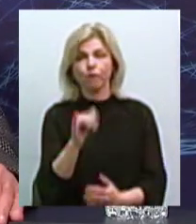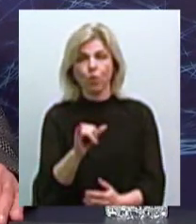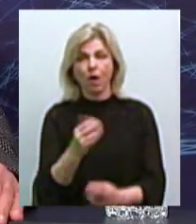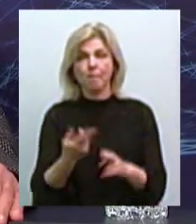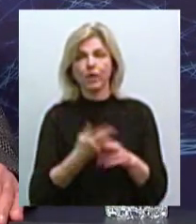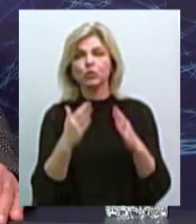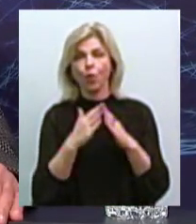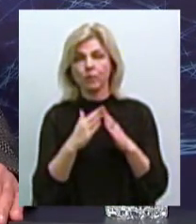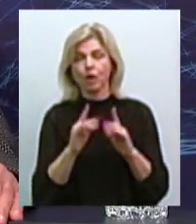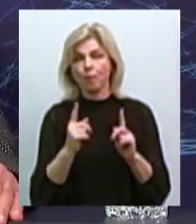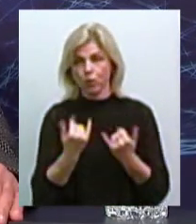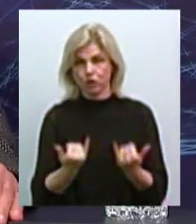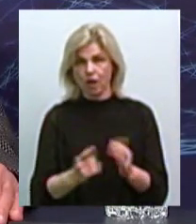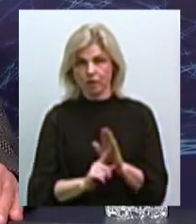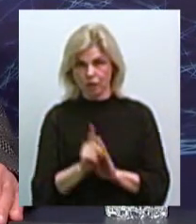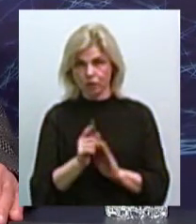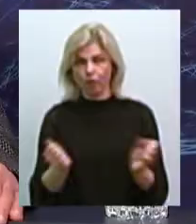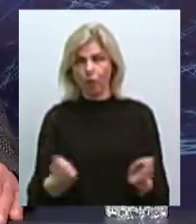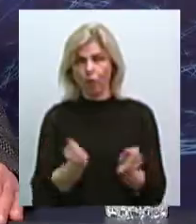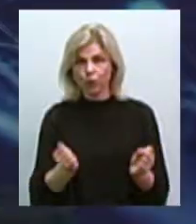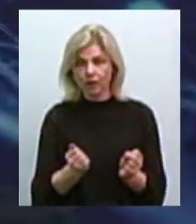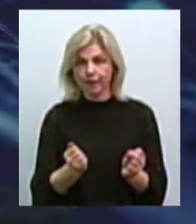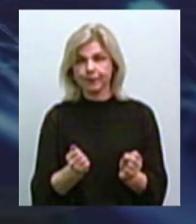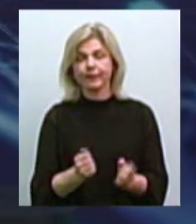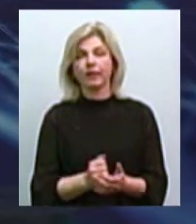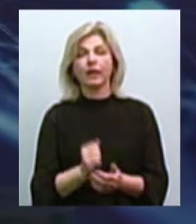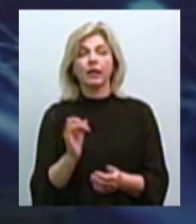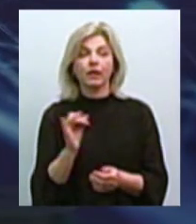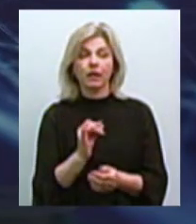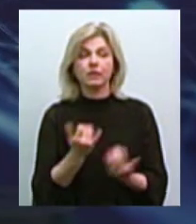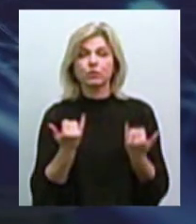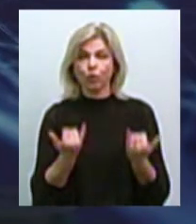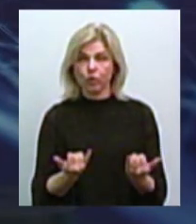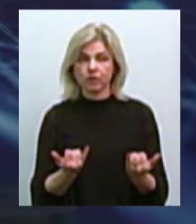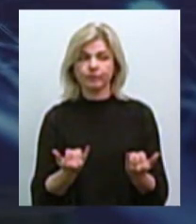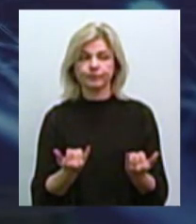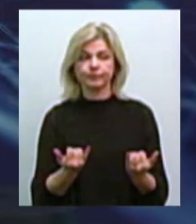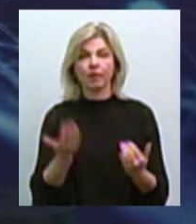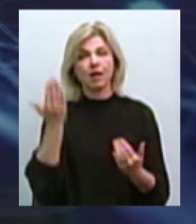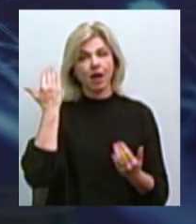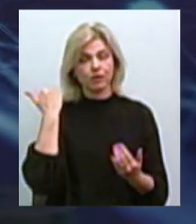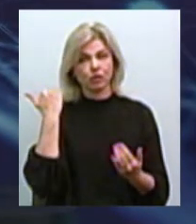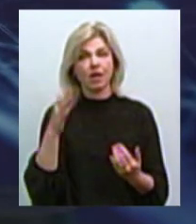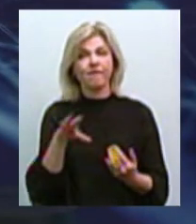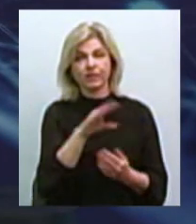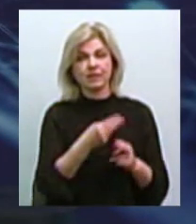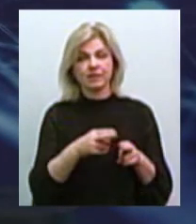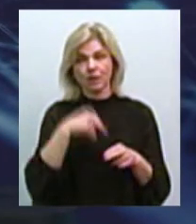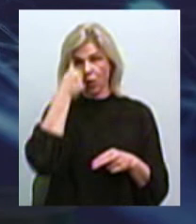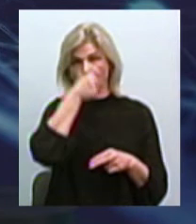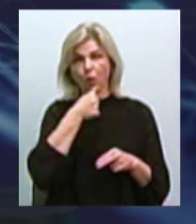Тому що зараз наступає зима. Наступають холода. Наступають холода. от на сьогоднішній день, тобто раніше всі ці роки,